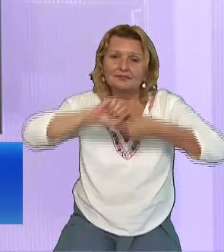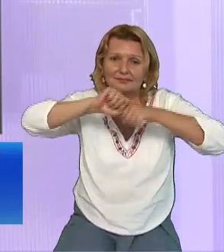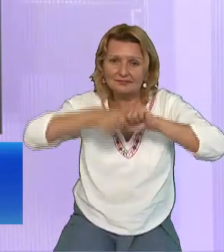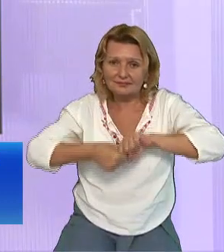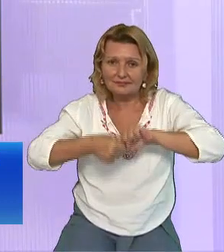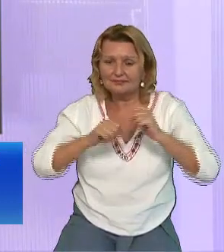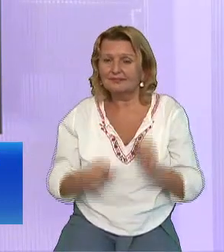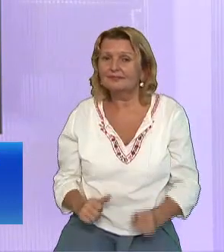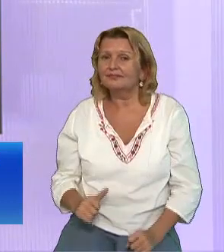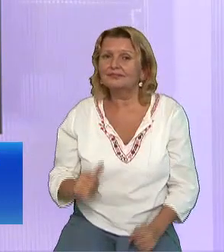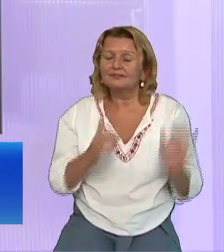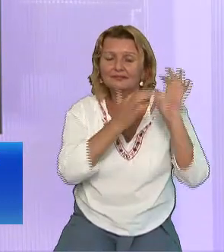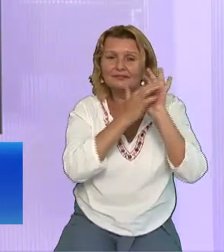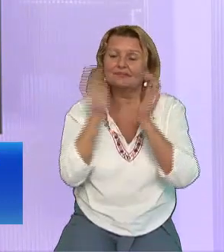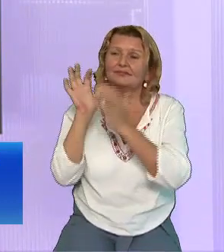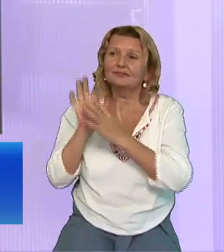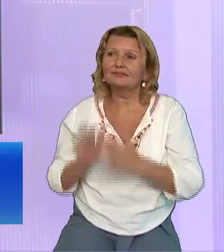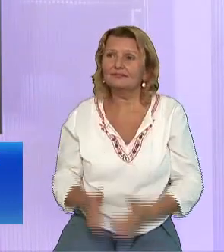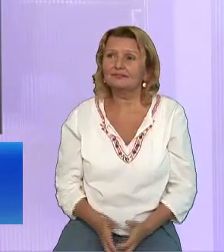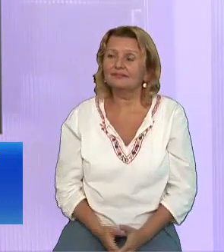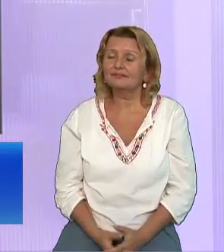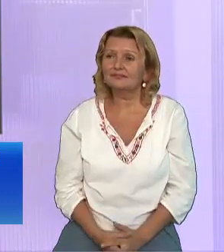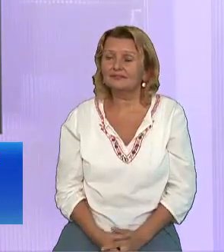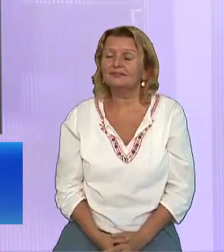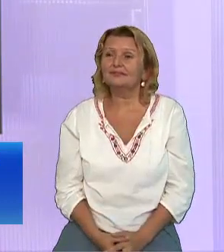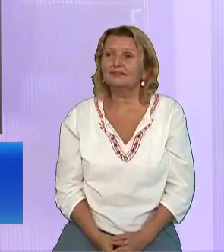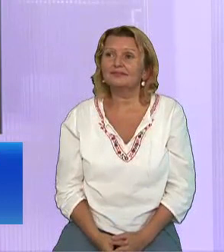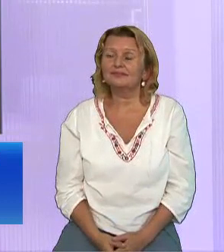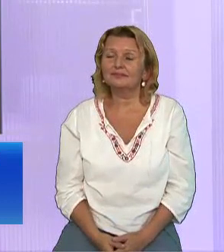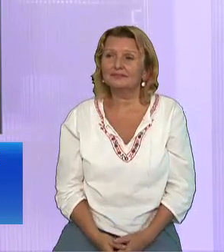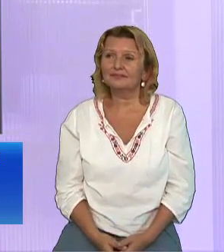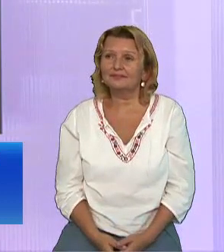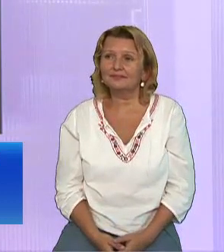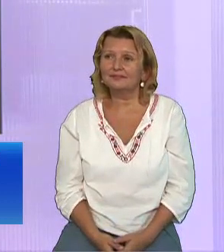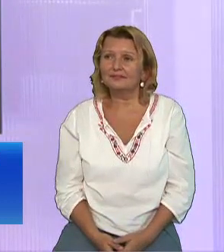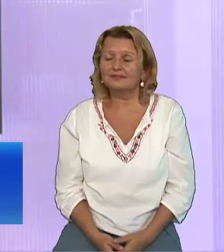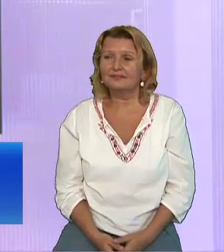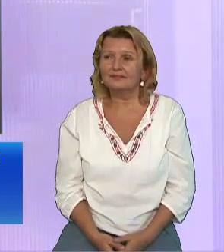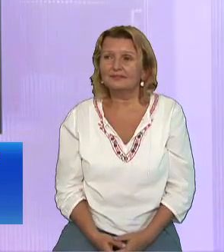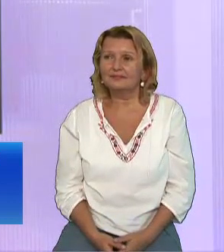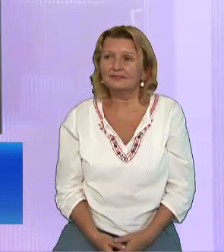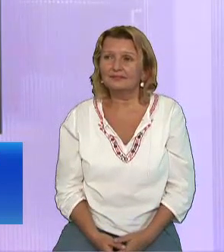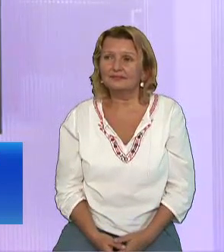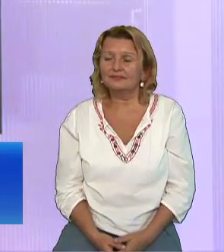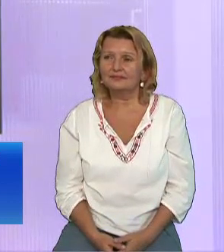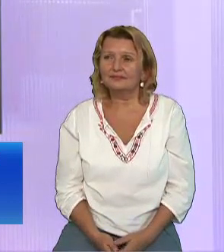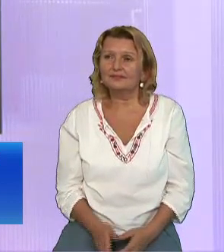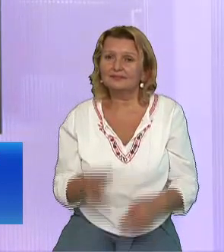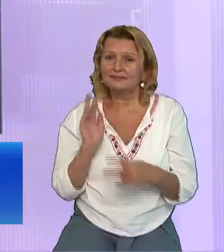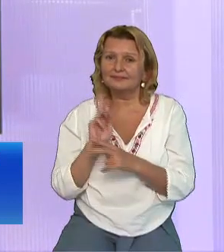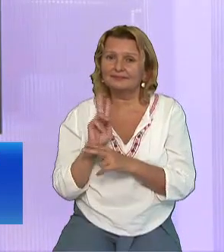Noi avem de multe ori psihologia aceasta N-avem noi învățătorii noștri N-avem noi pastorii noștri N-avem noi preoții noștri Diuhovnicii noștri Atenție